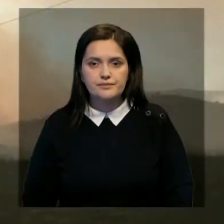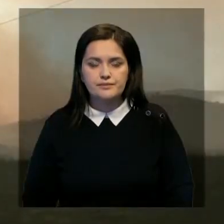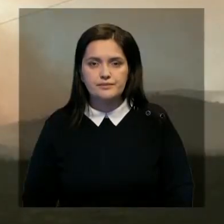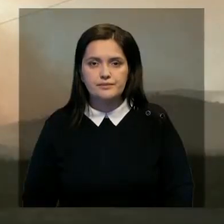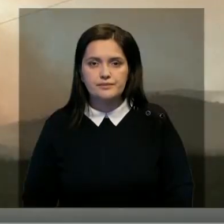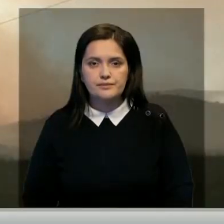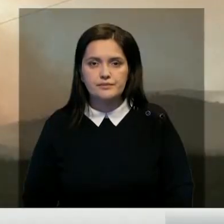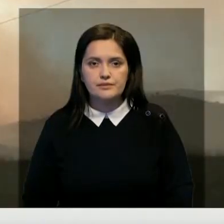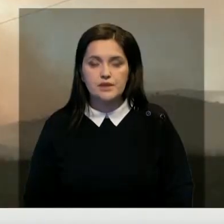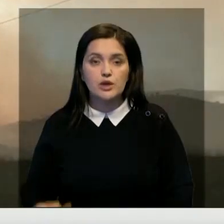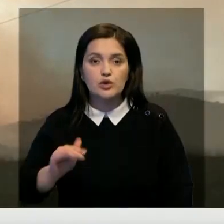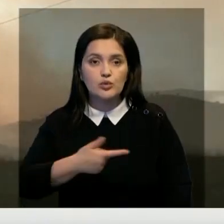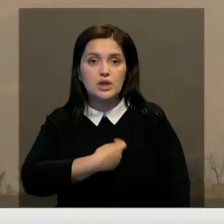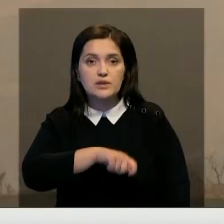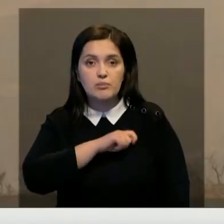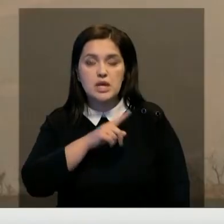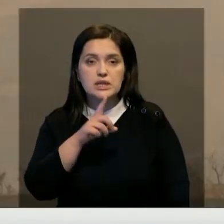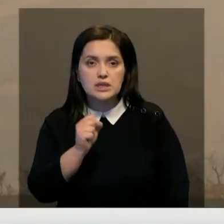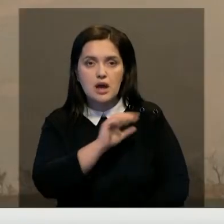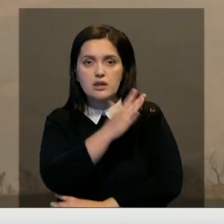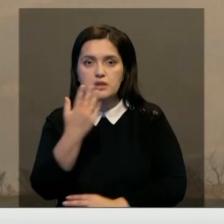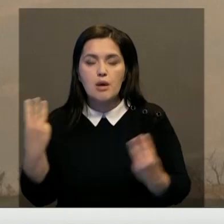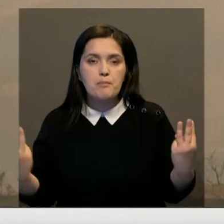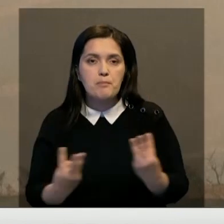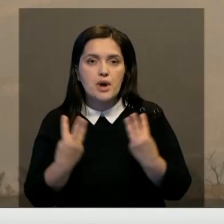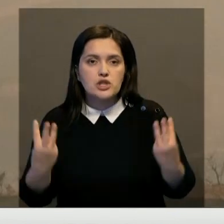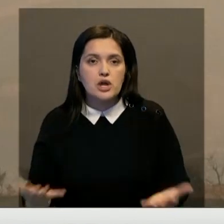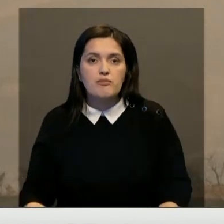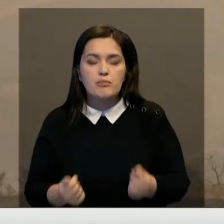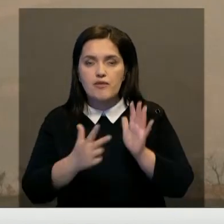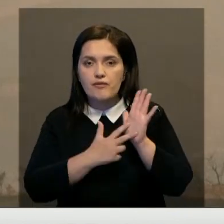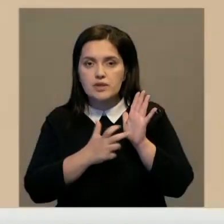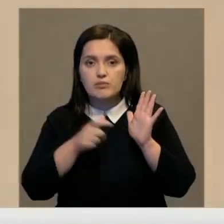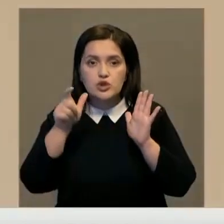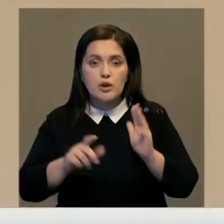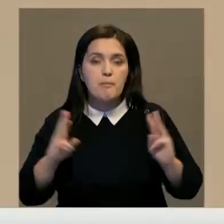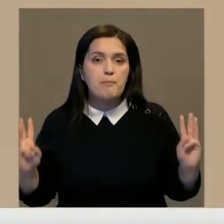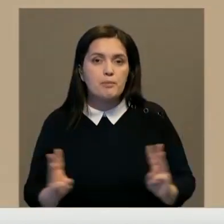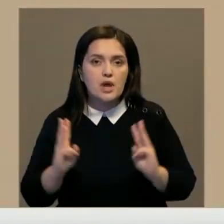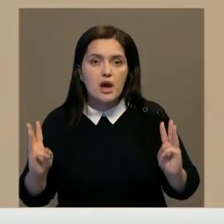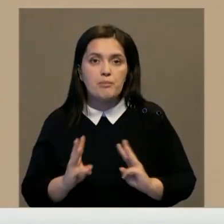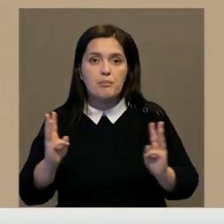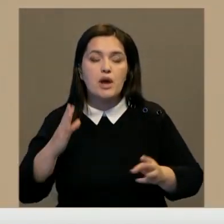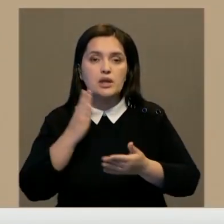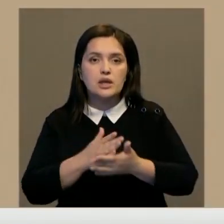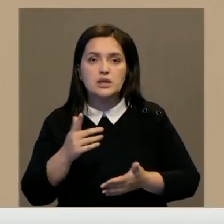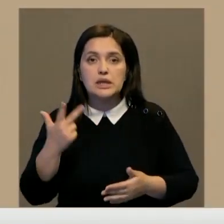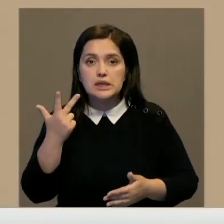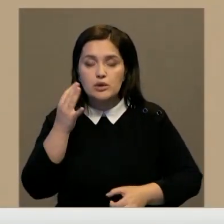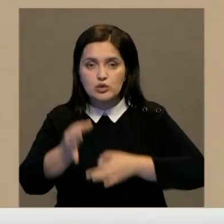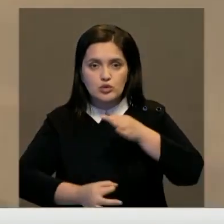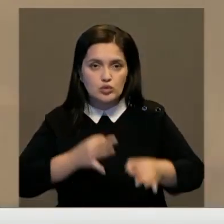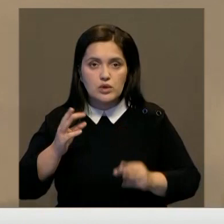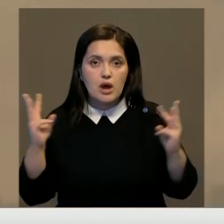Тем временем на юге Испании из-за лесного пожара эвакуировали почти 800 человек. Пламя продолжает бушевать. В регионе